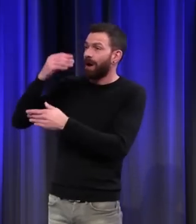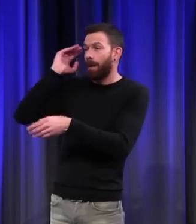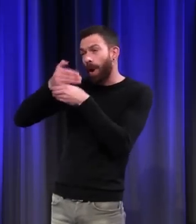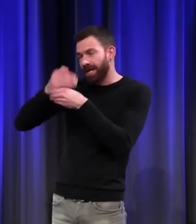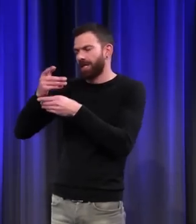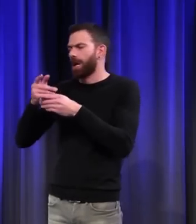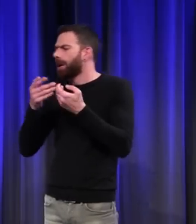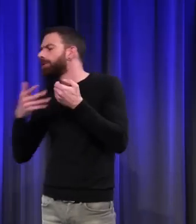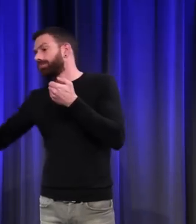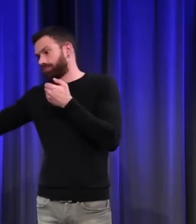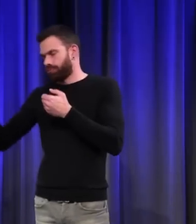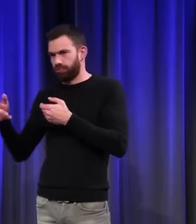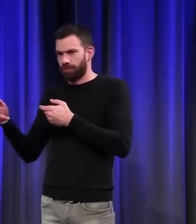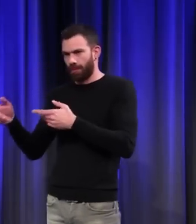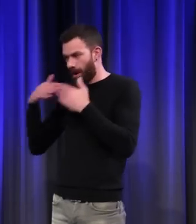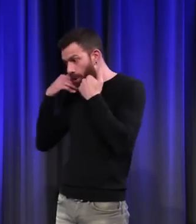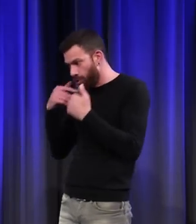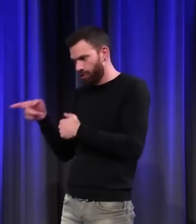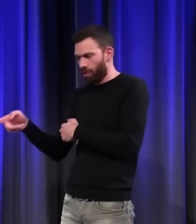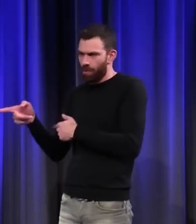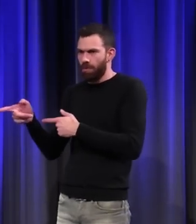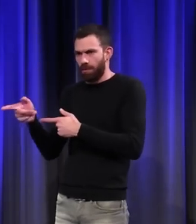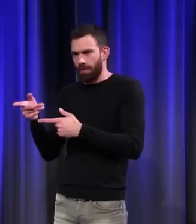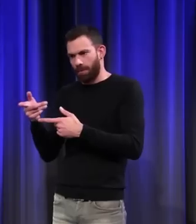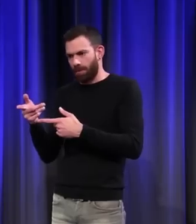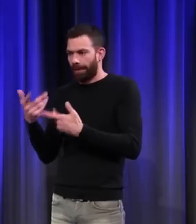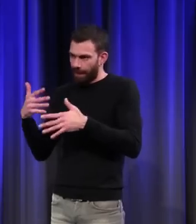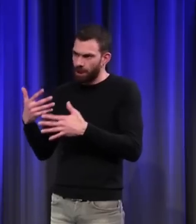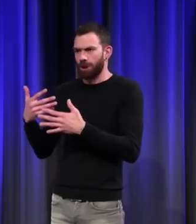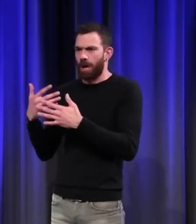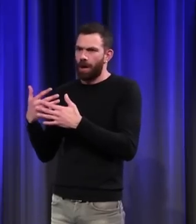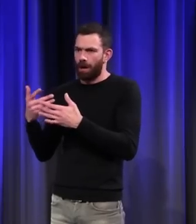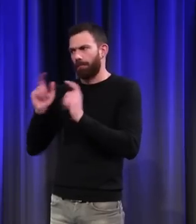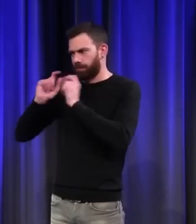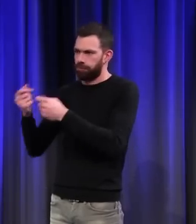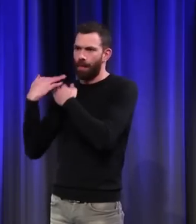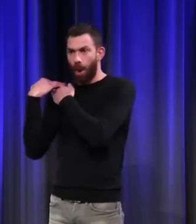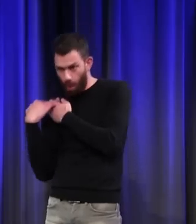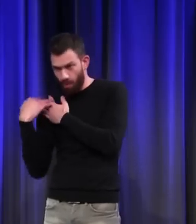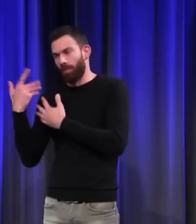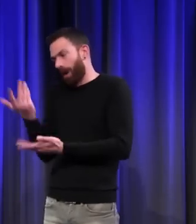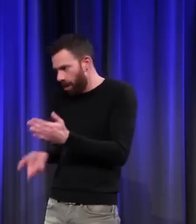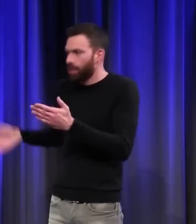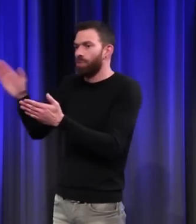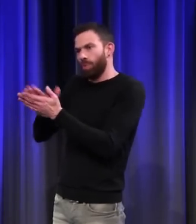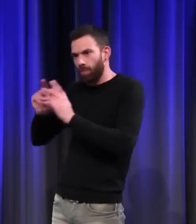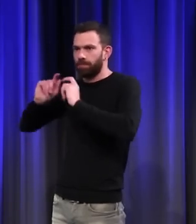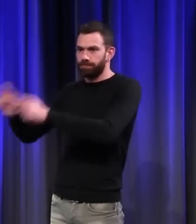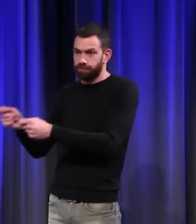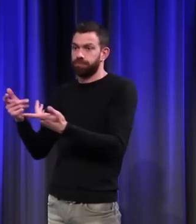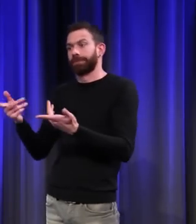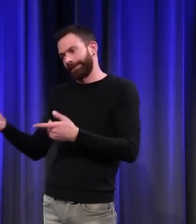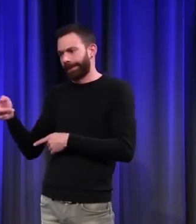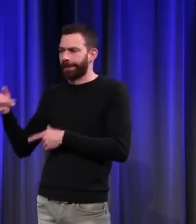moderne, prend en charge, en plus, ce vices-là et le cochon, pour faire un jeu de mots, commence à faire des